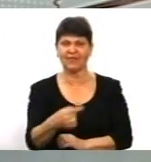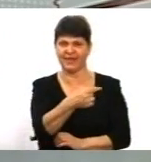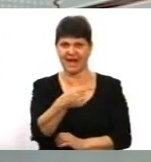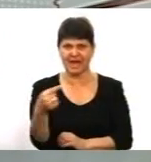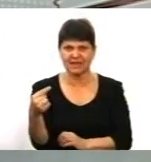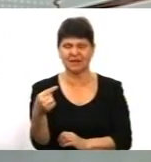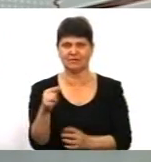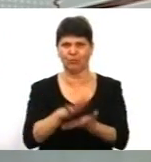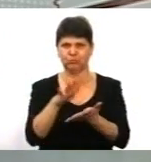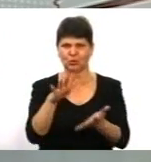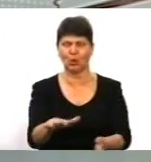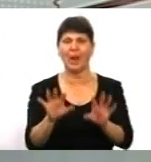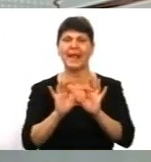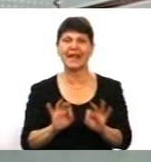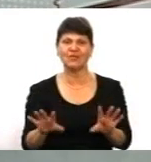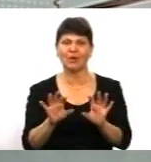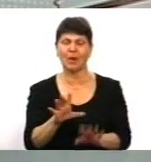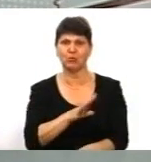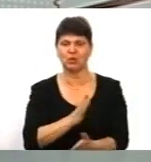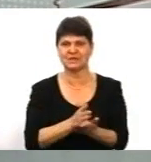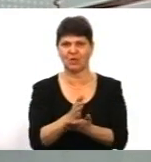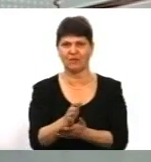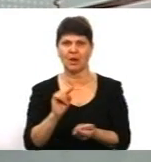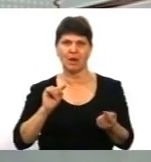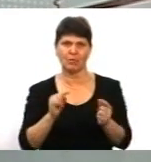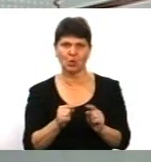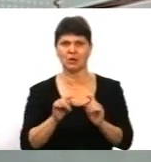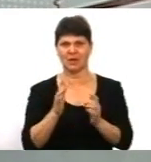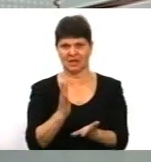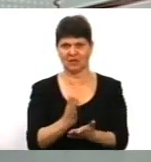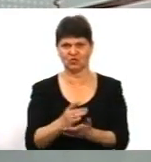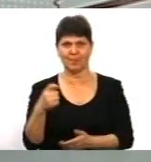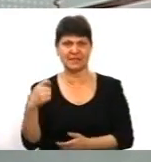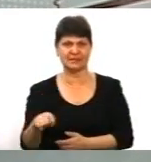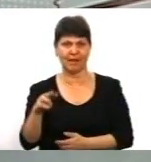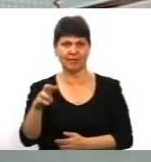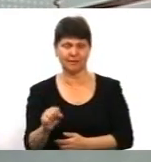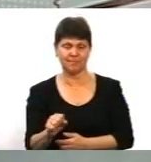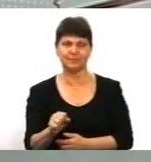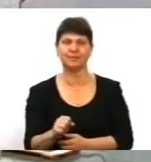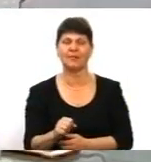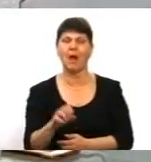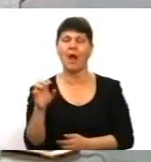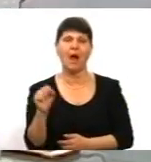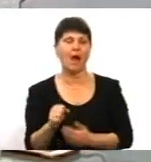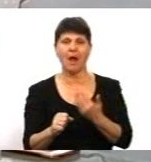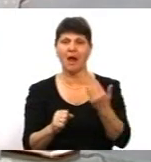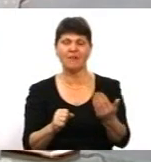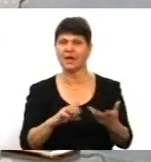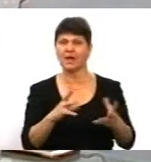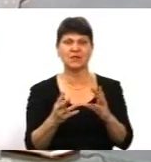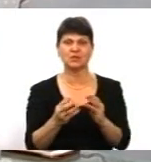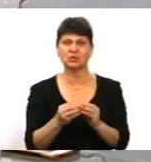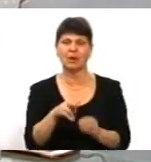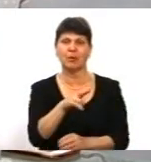брудної інформації було спрямовано проти діючого президента. А про що свідчать результати Порошенка у